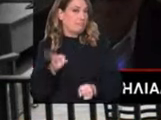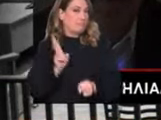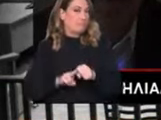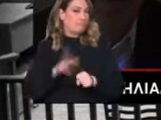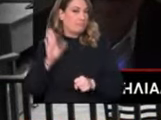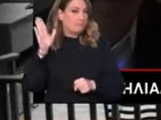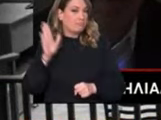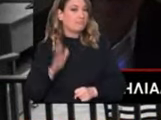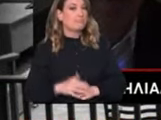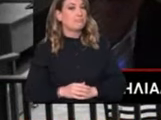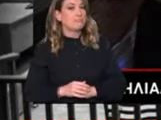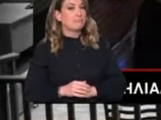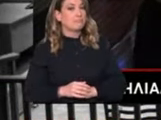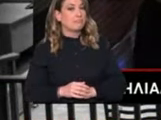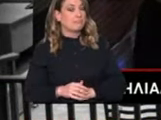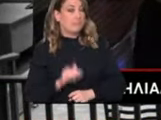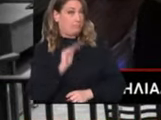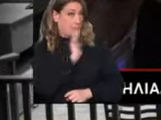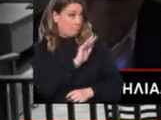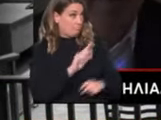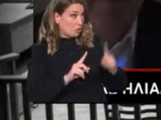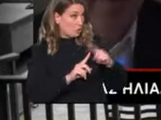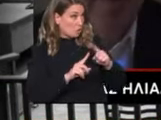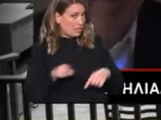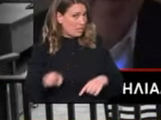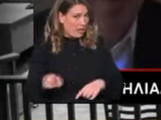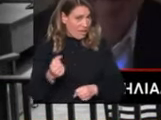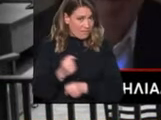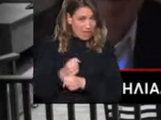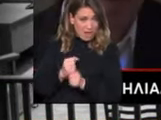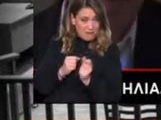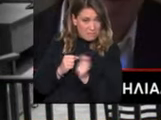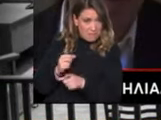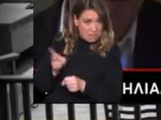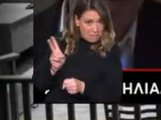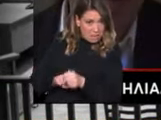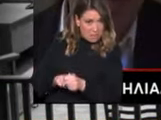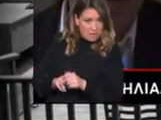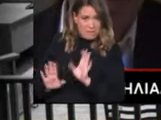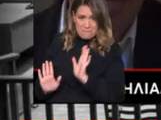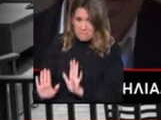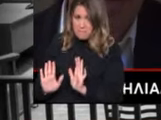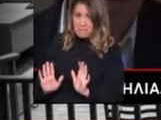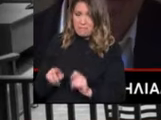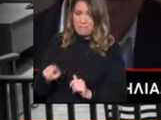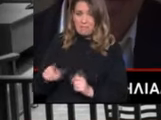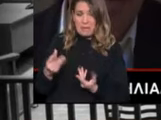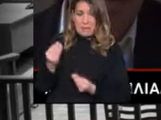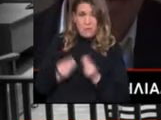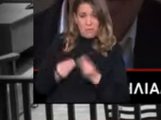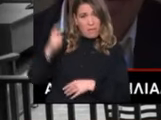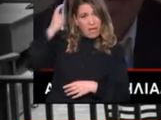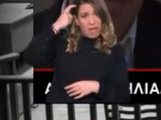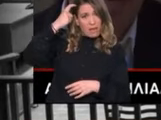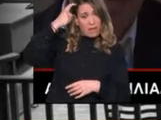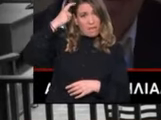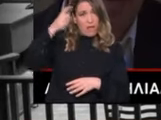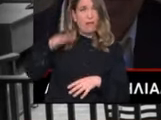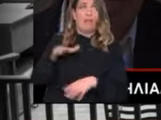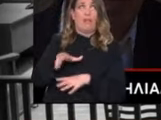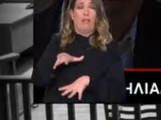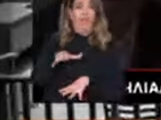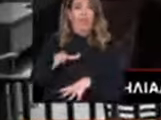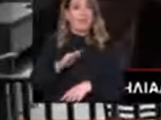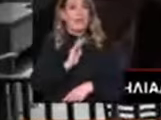Η Τζορτζίνα έχει φύγει από την επίρρεια φαρμάκων, έτσι. Να της δώσουμε λίγο ακόμη χρόνο. Και επίσης, μην ξεχνάς το στραπατσάρισμα του εγκεφάλου της.